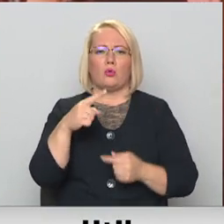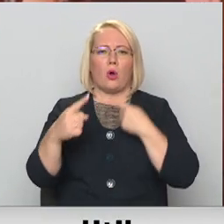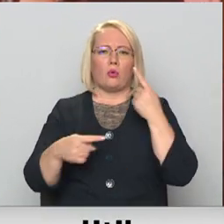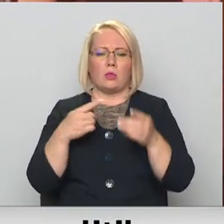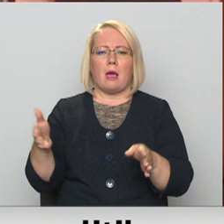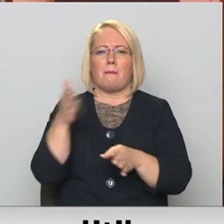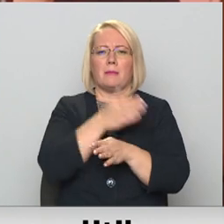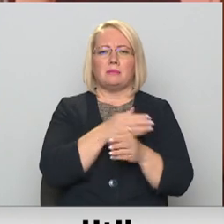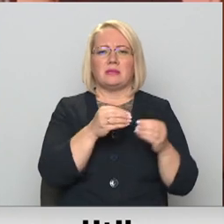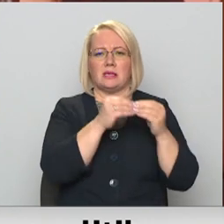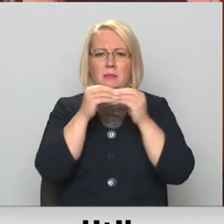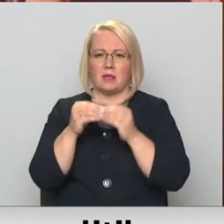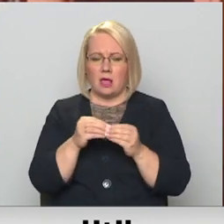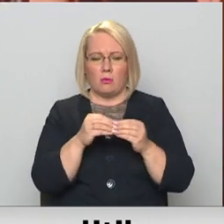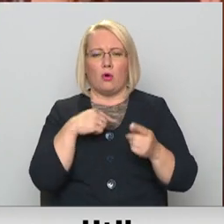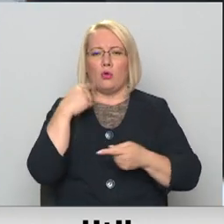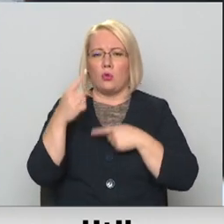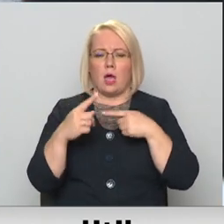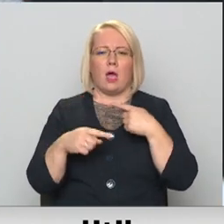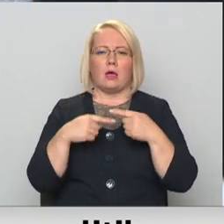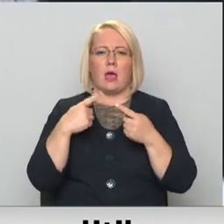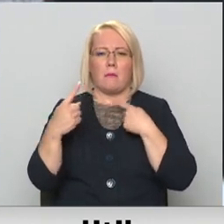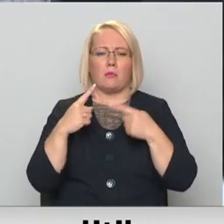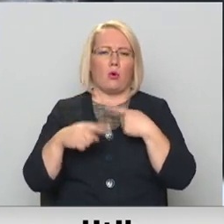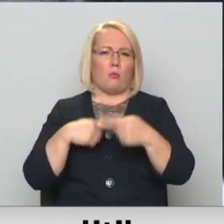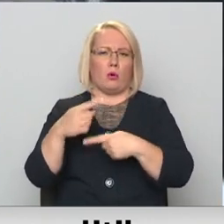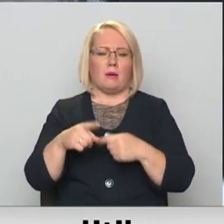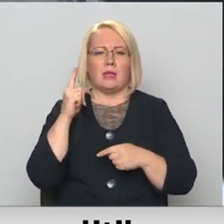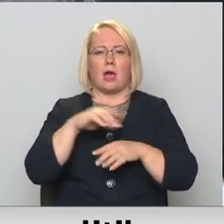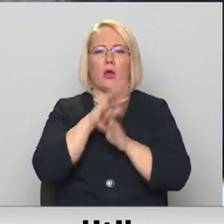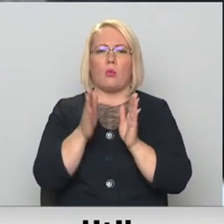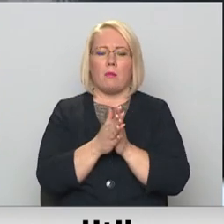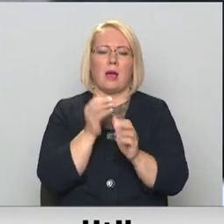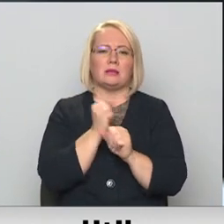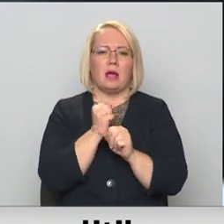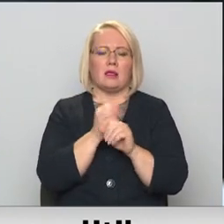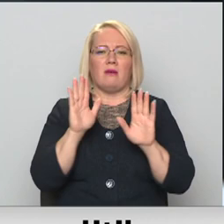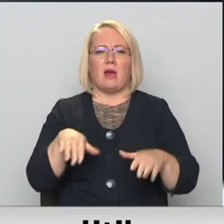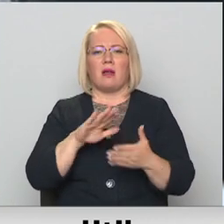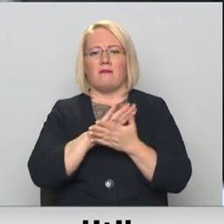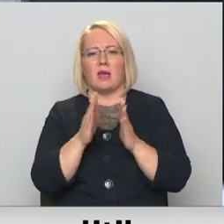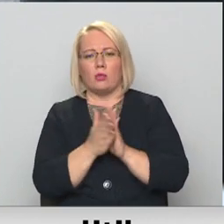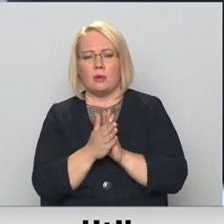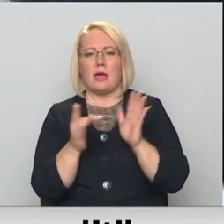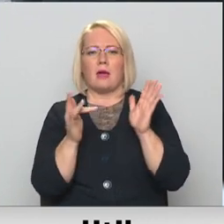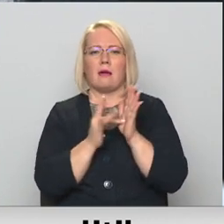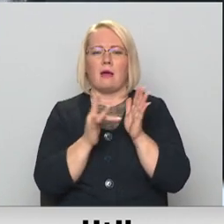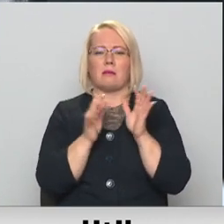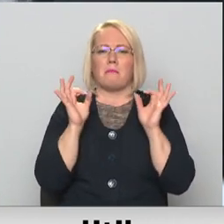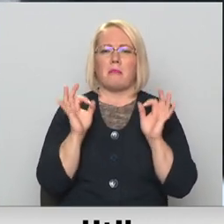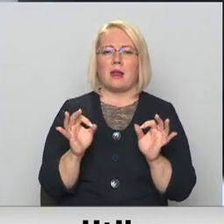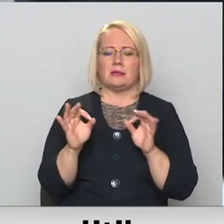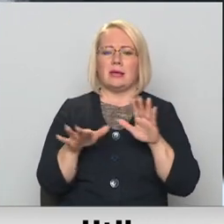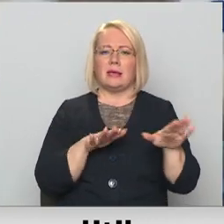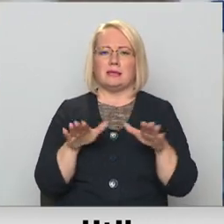desmit gadiem un par to mēs runājam joprojām. Tikai kopā strādājot mēs varam vienoties par to, kādi ir pareizākie